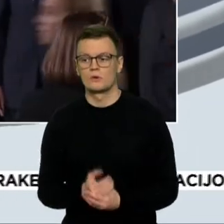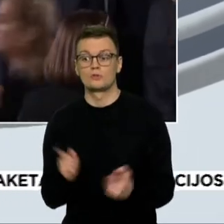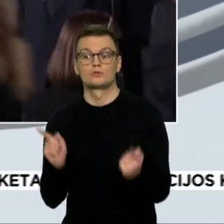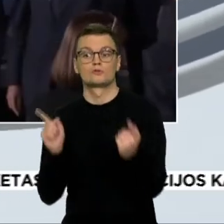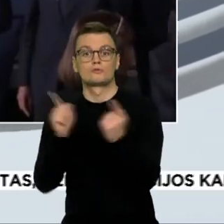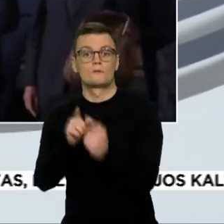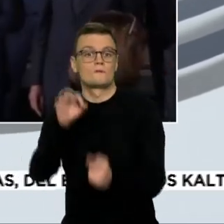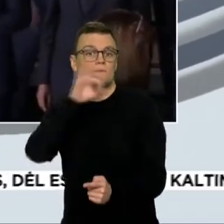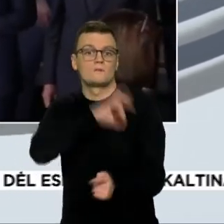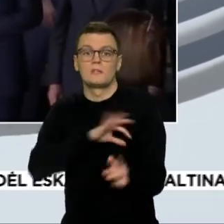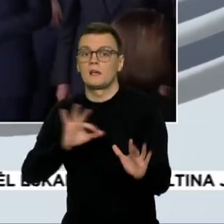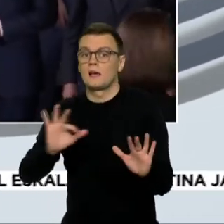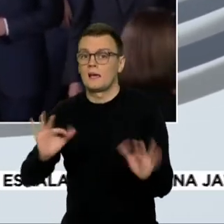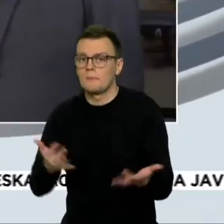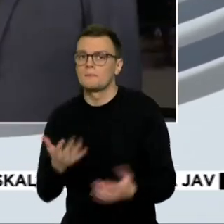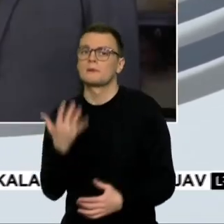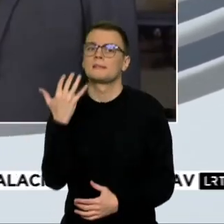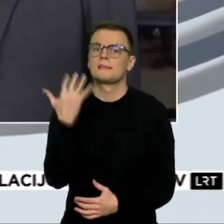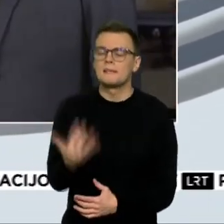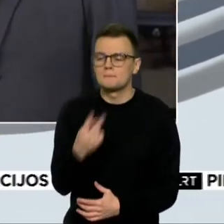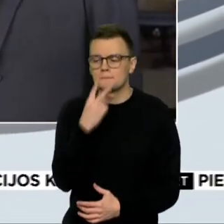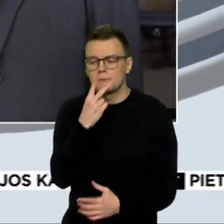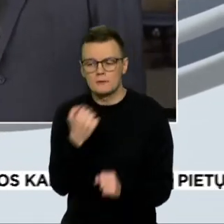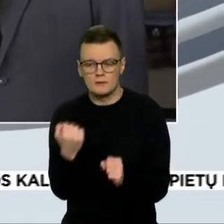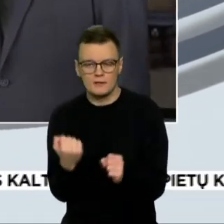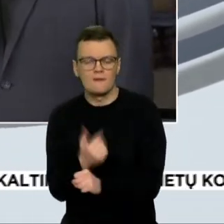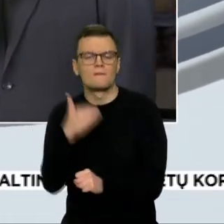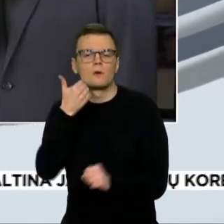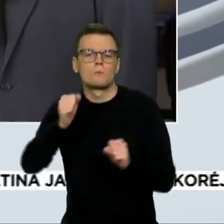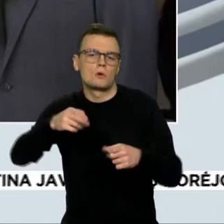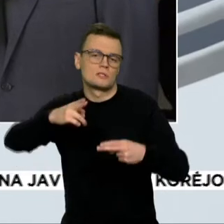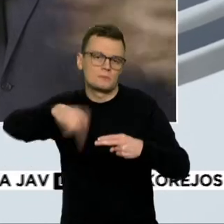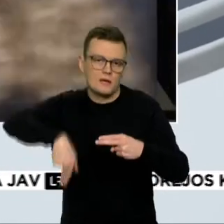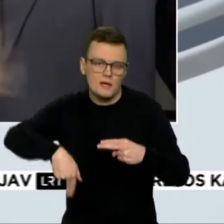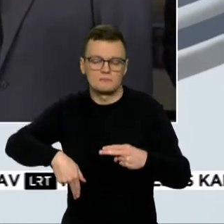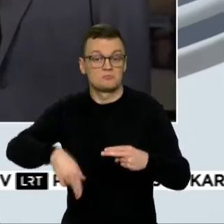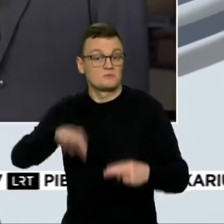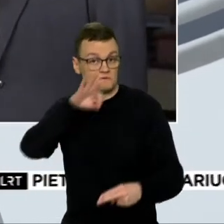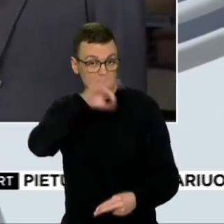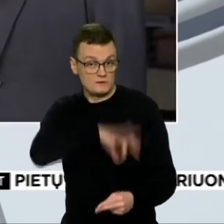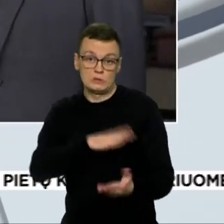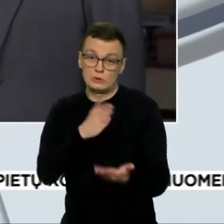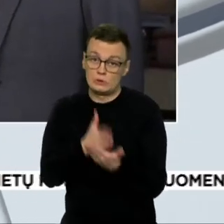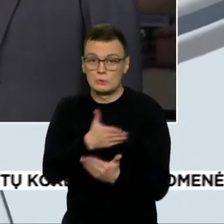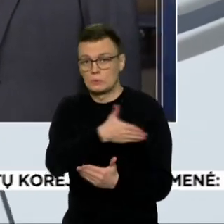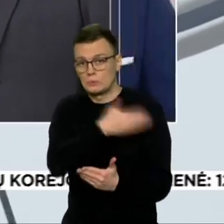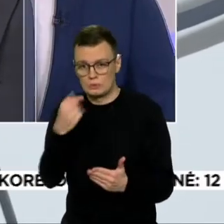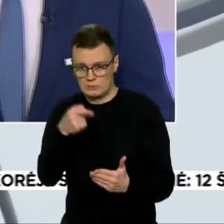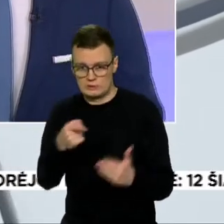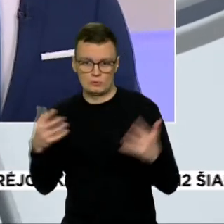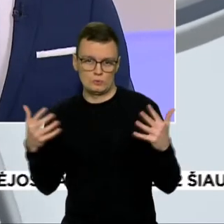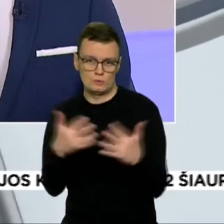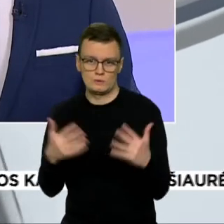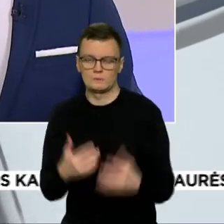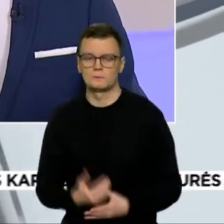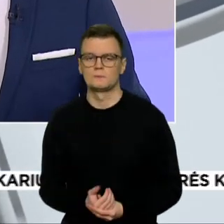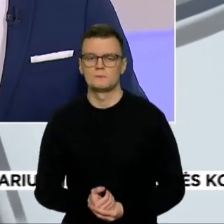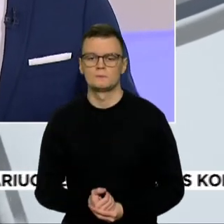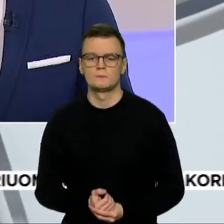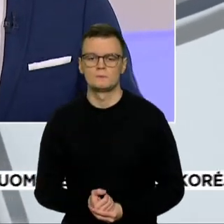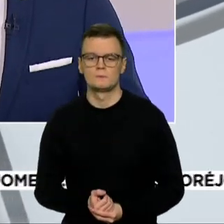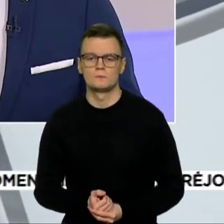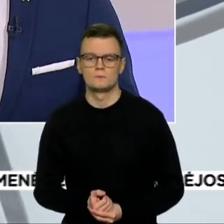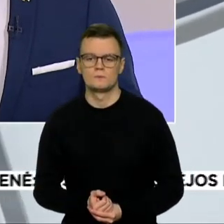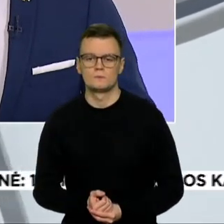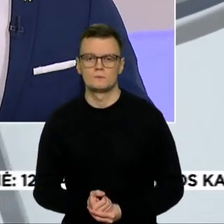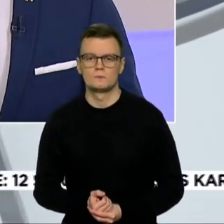veiksmiai bus arba nebus po to ir matyt, tada galėsime spręsti, kiek naudos šie susitikimai duos. Lukai, galbūt dabar